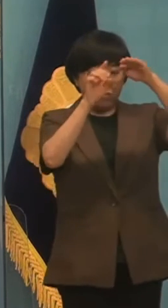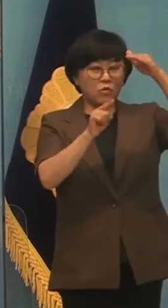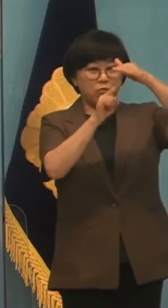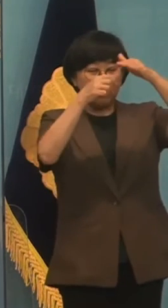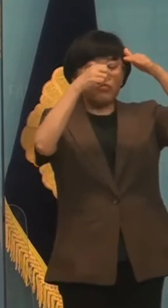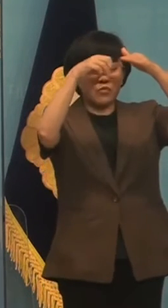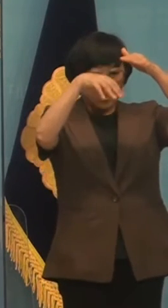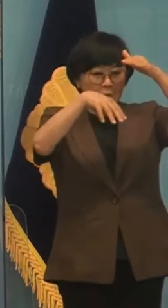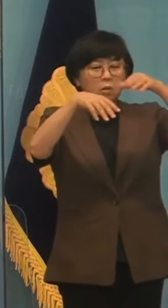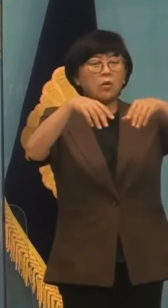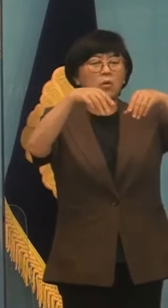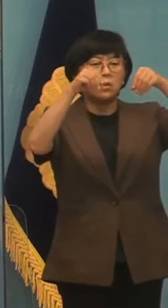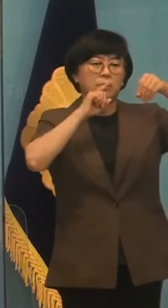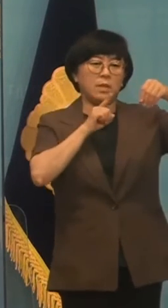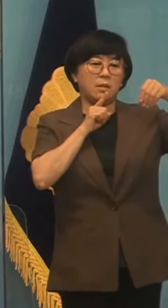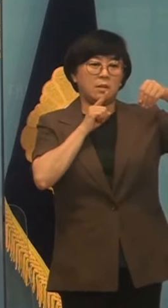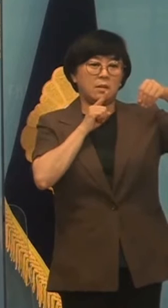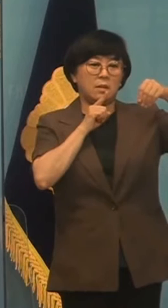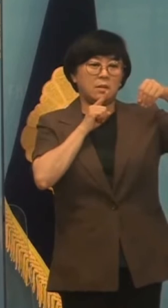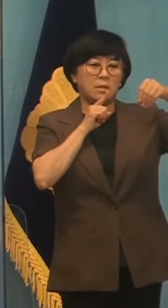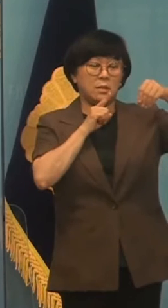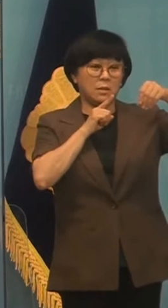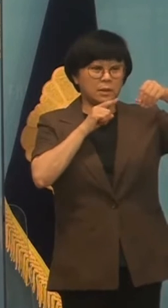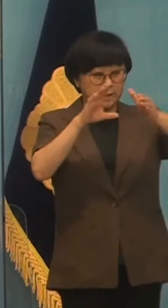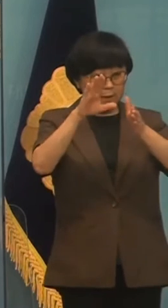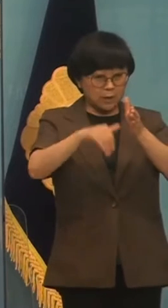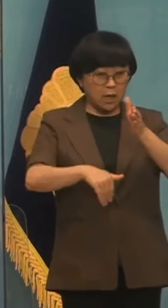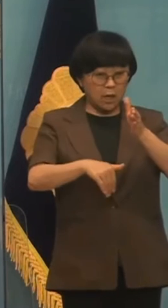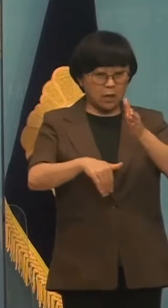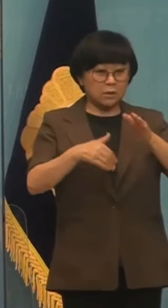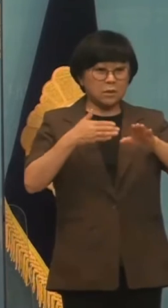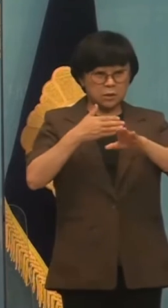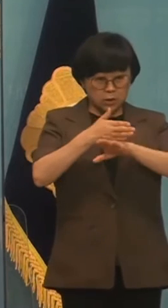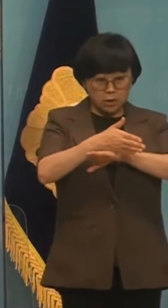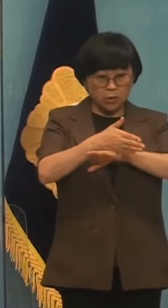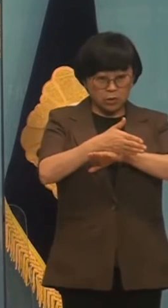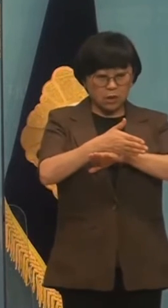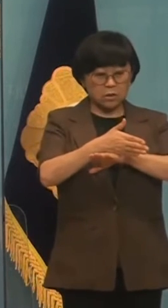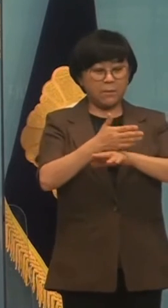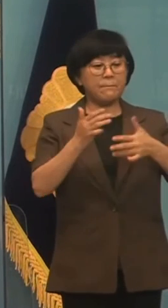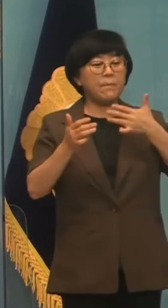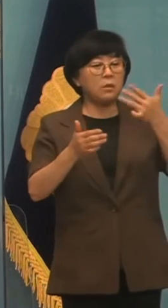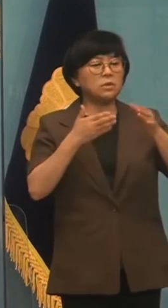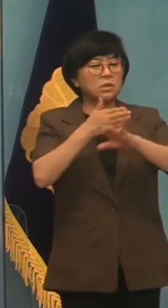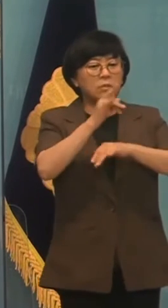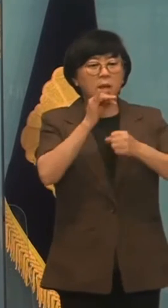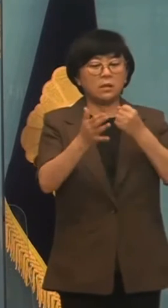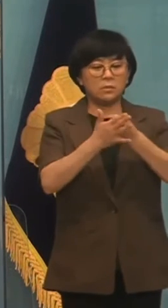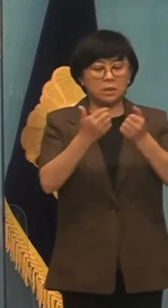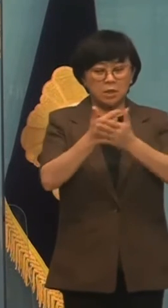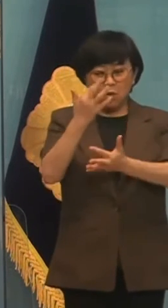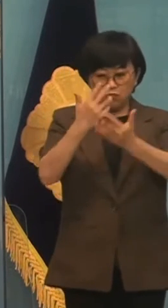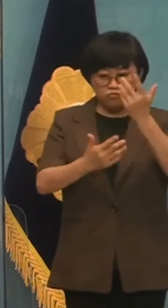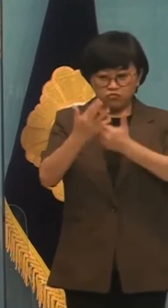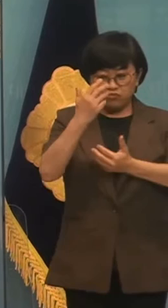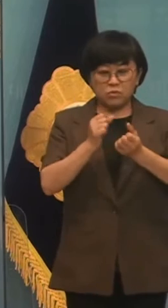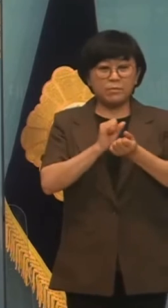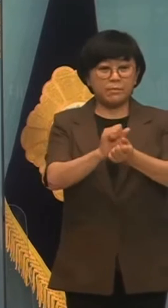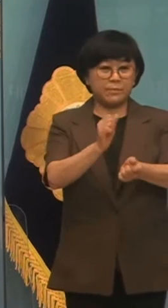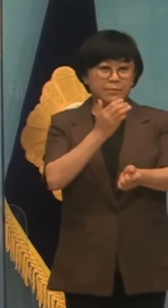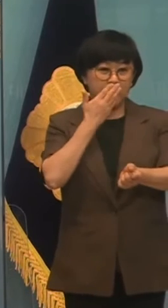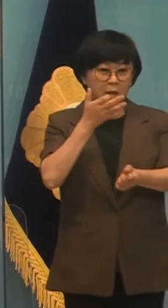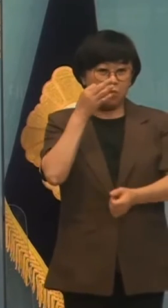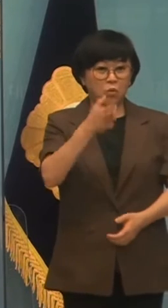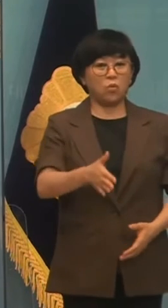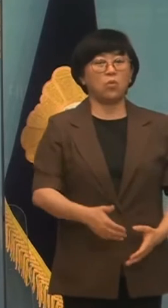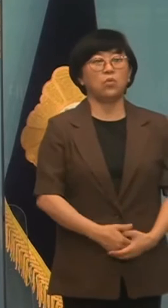증언이 있습니다. 스프링쿨러는 당시 지연되어 작동되었고 이는 자치 대형사고로 이어질 수 있었음을